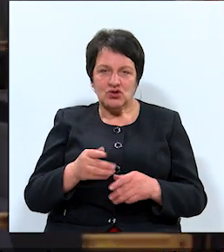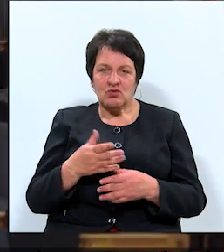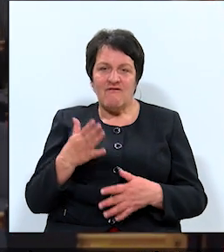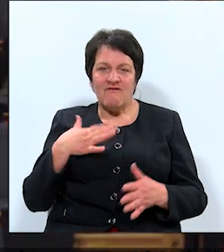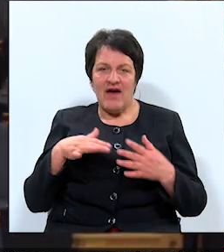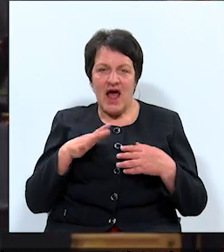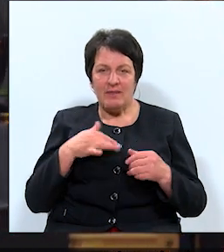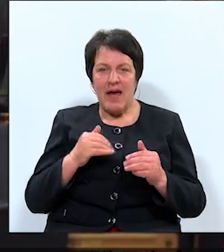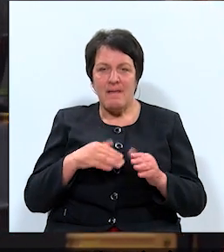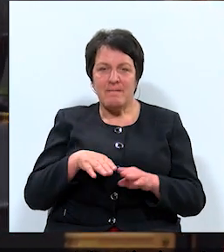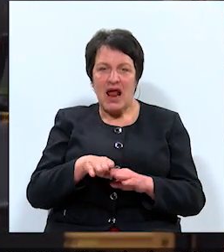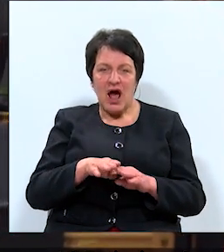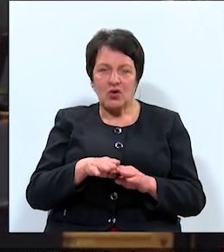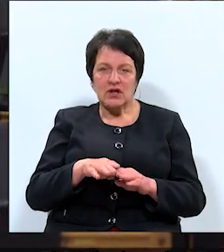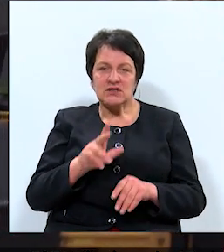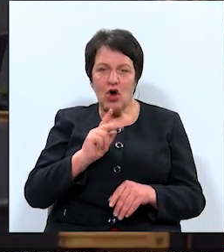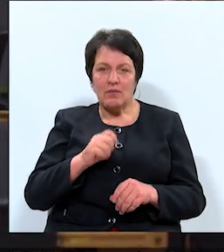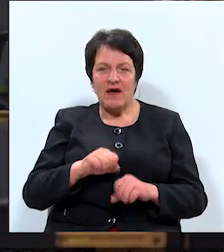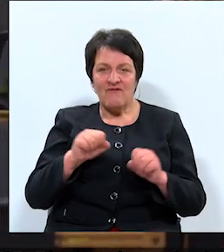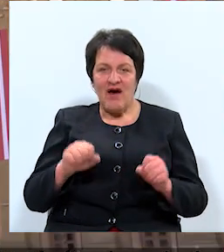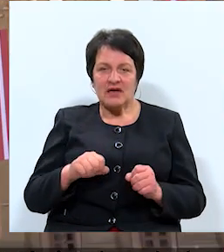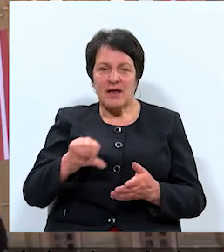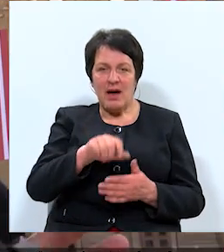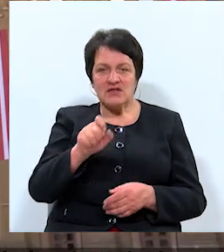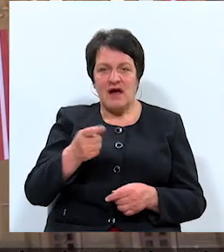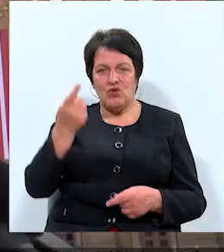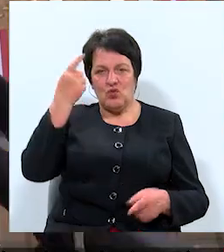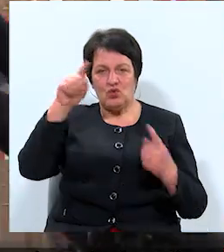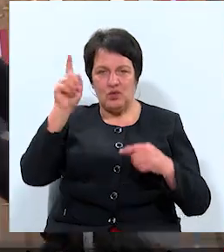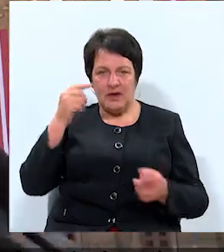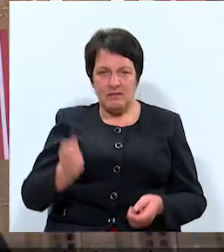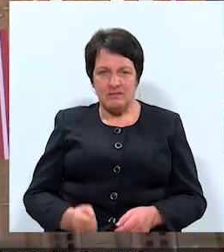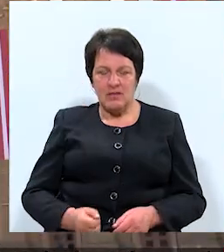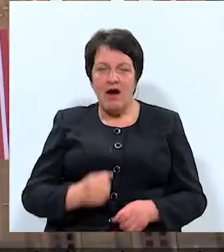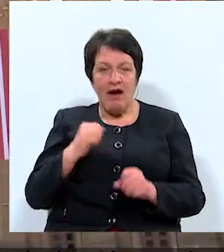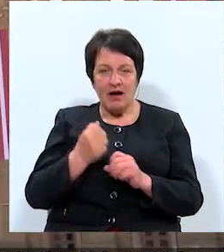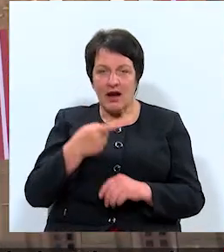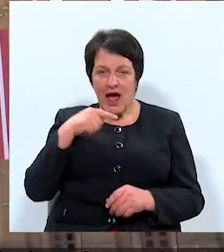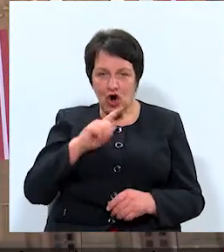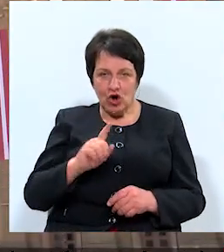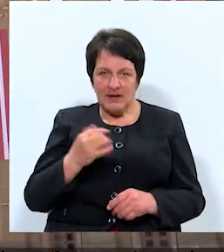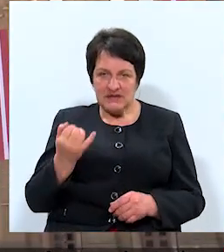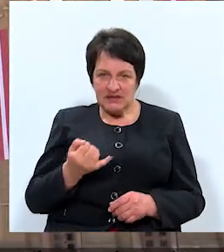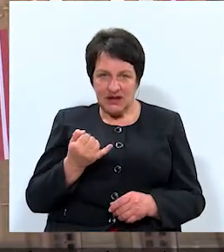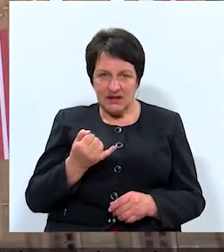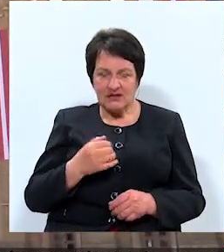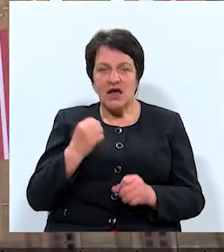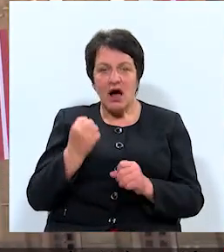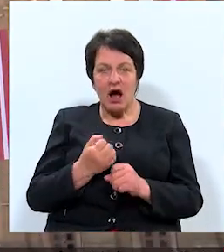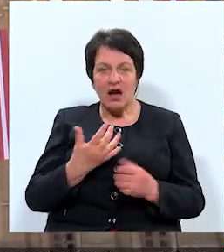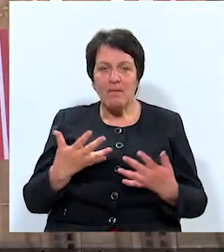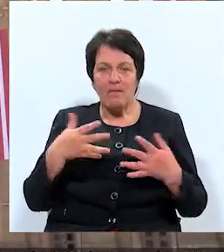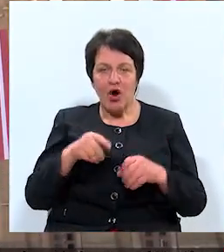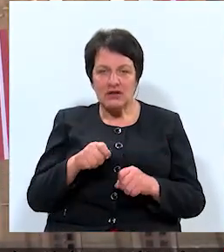pielāgoties Daugavpils varas pārstāvju untumiem. Gan ekonomiskas intereses, gan politiska